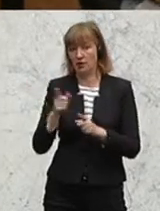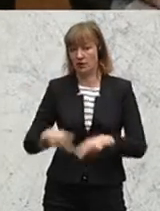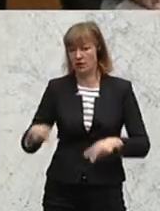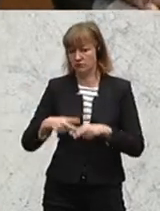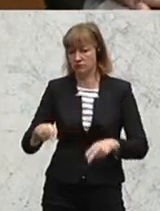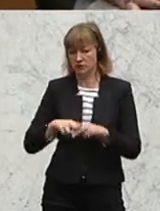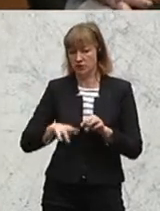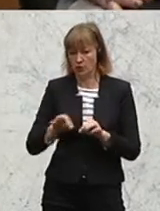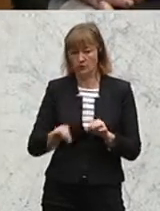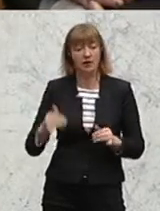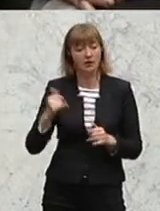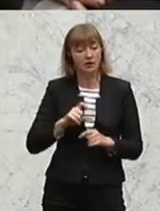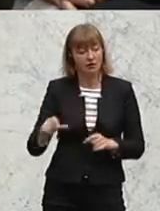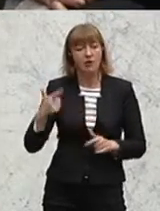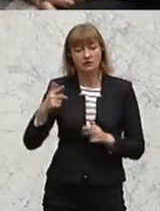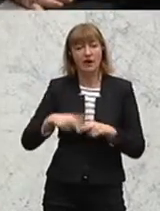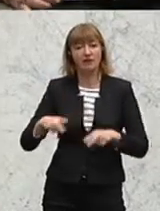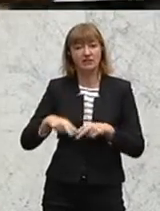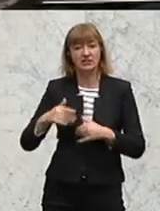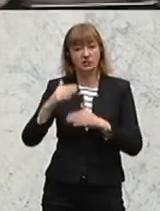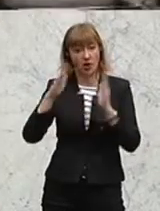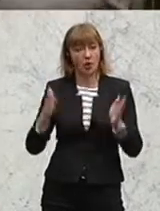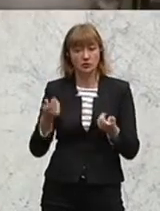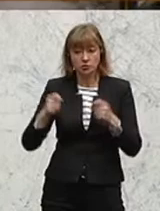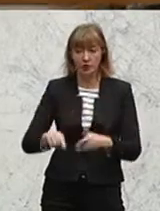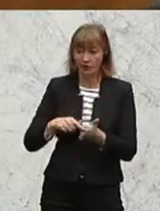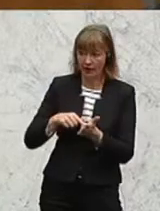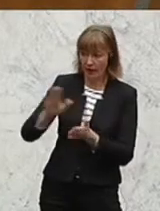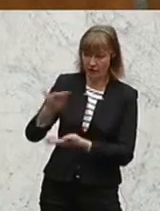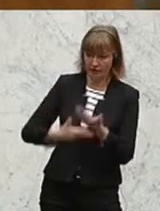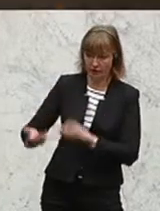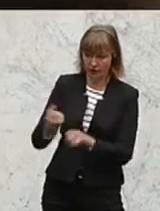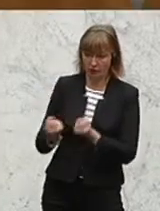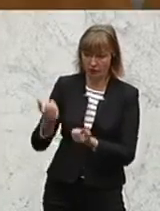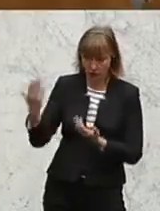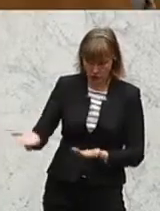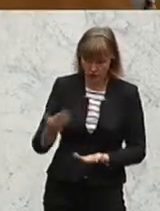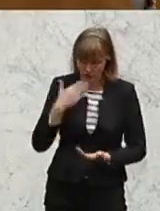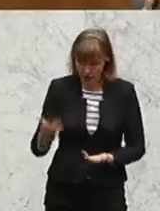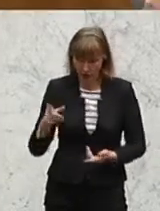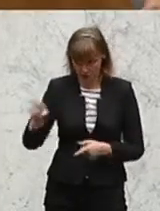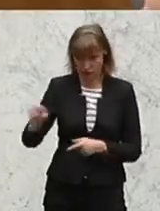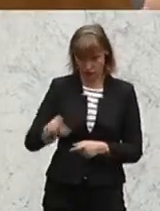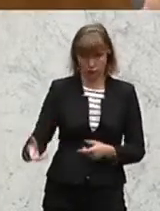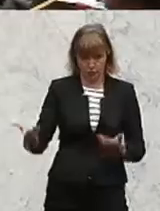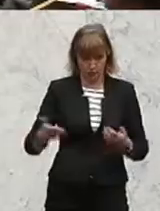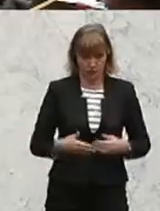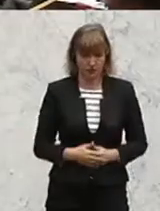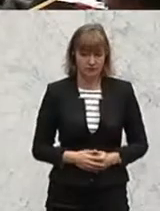in Niederösterreich, wo jede Woche zwei Wirtshäuser zusperren, dank ihrer Wirtschaftspolitik. Das können Sie sich einmal hinter die Ohren schreiben.